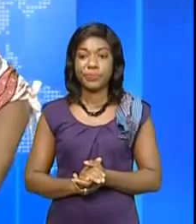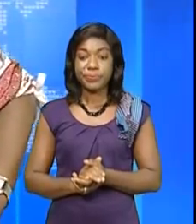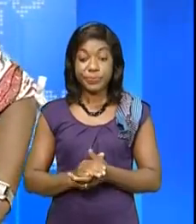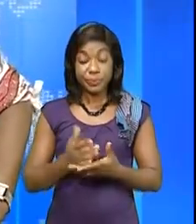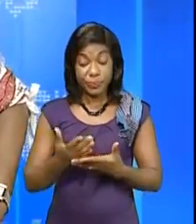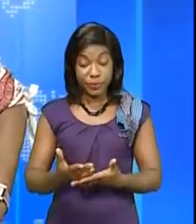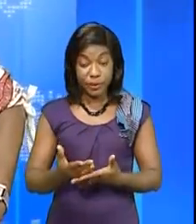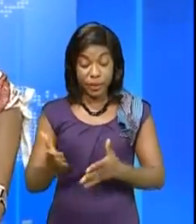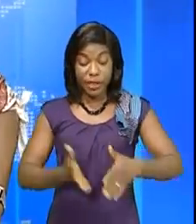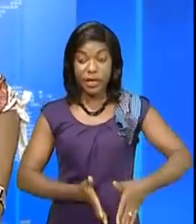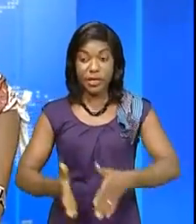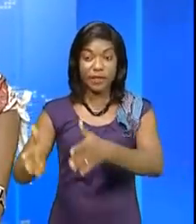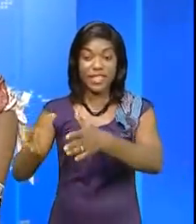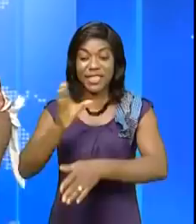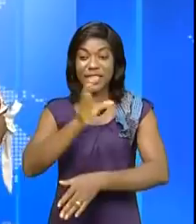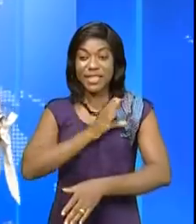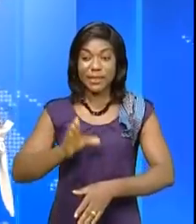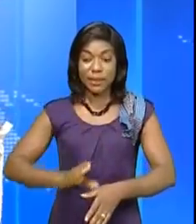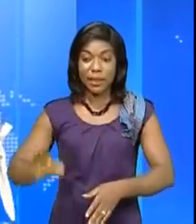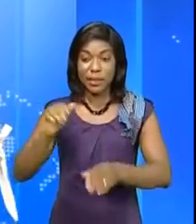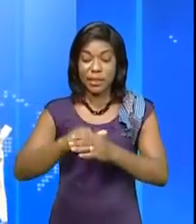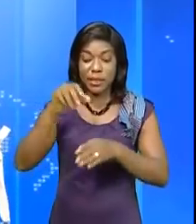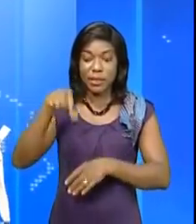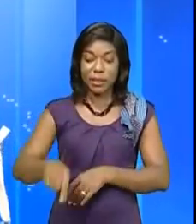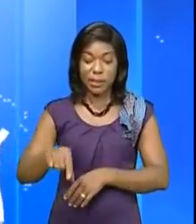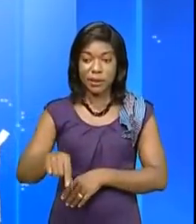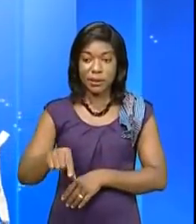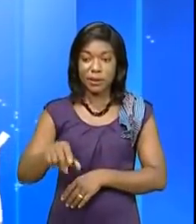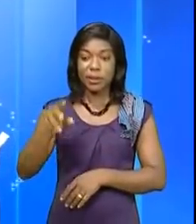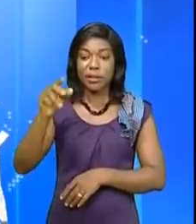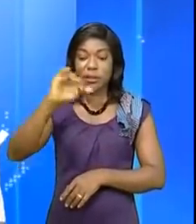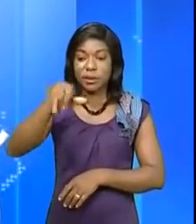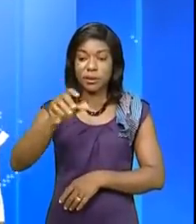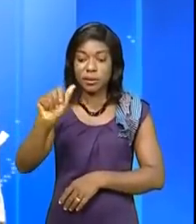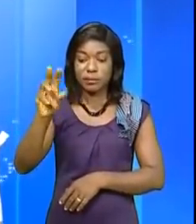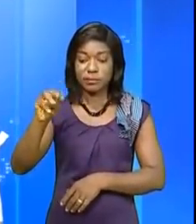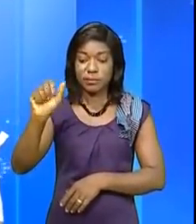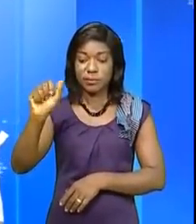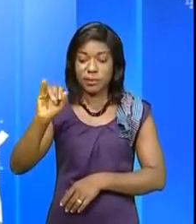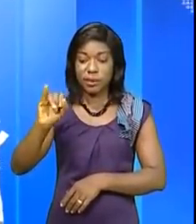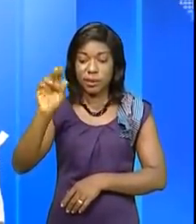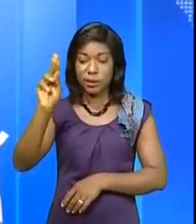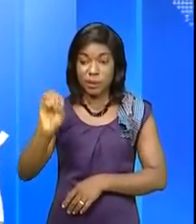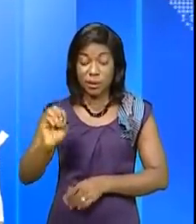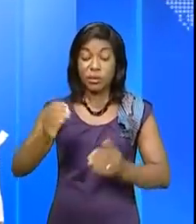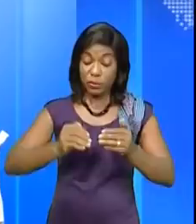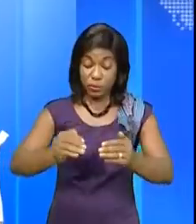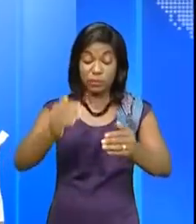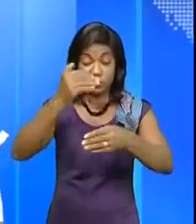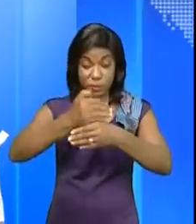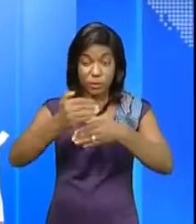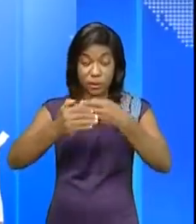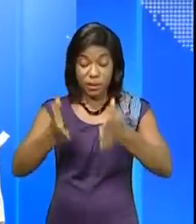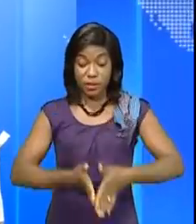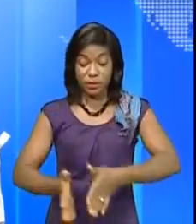Et l'avenue chrétienne, quartier Jamaïque dans la commune de Kintambo fera désormais peau neuve. Le lancement des travaux relatifs à la réhabitation de